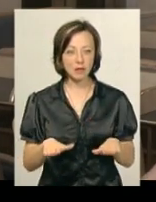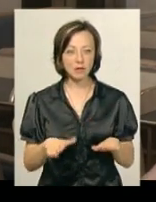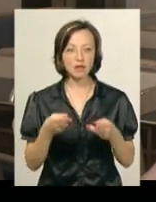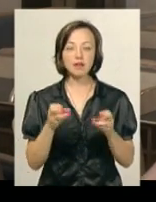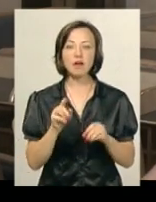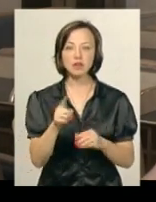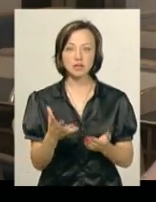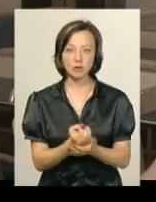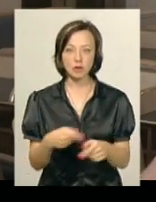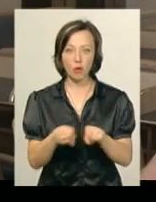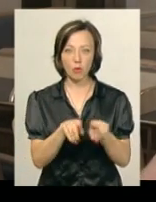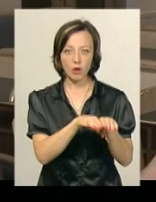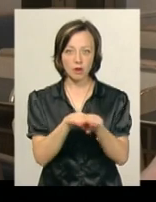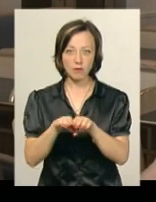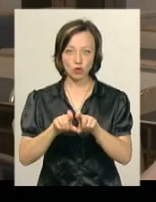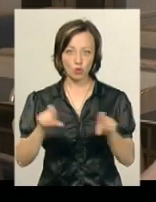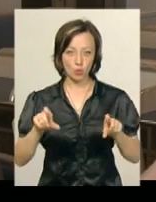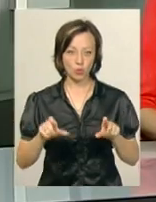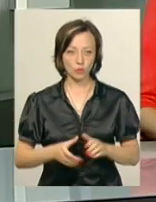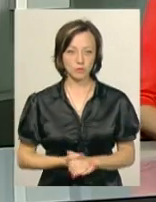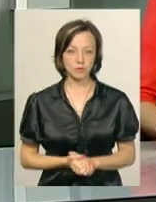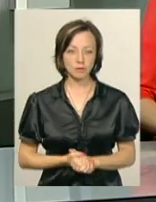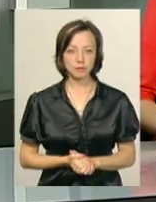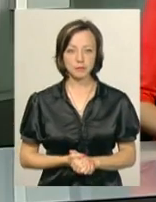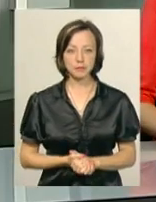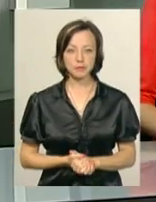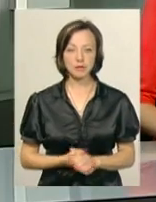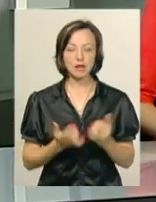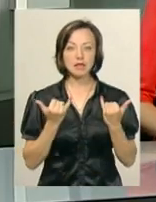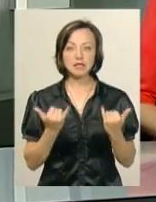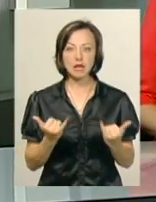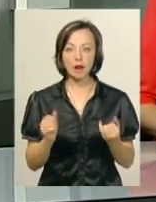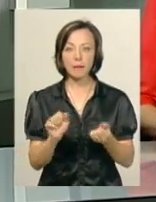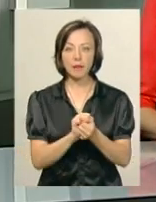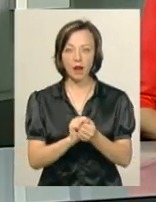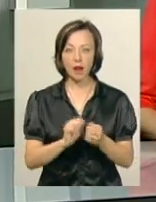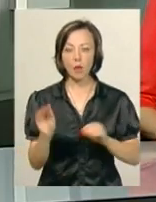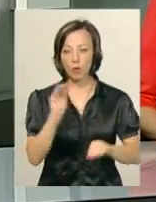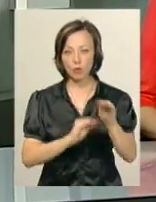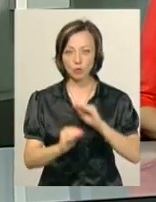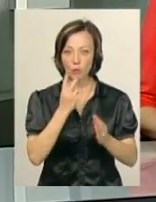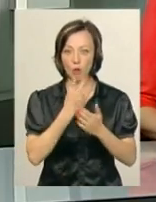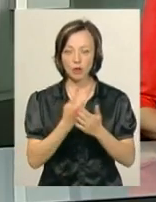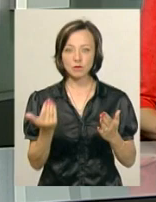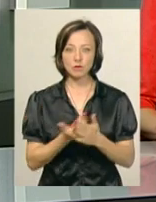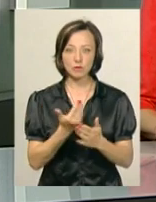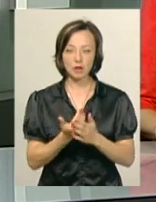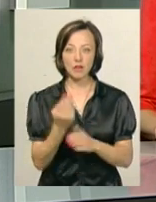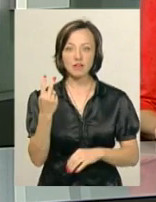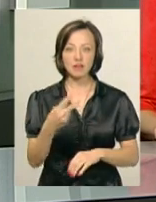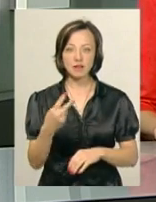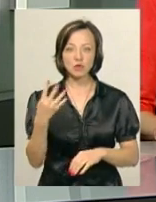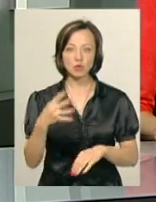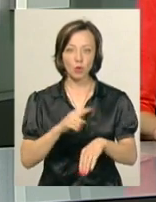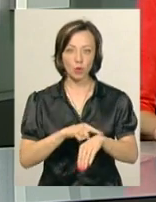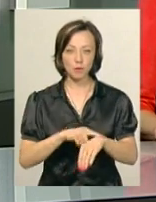де вони знайдуть такого рівня школу. Зараз матеріал монтується, ми його покажемо у випуску о 20